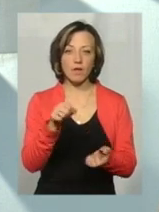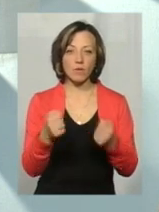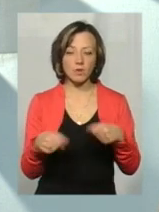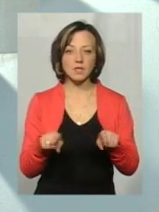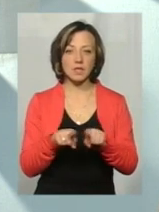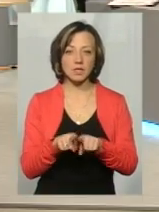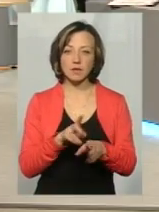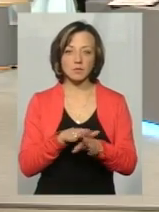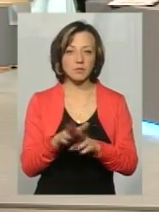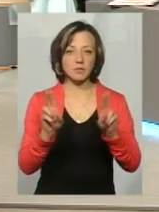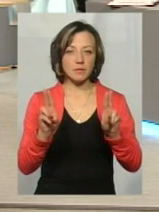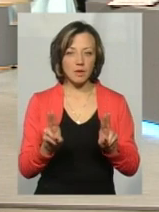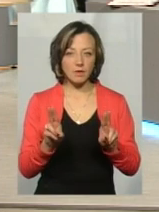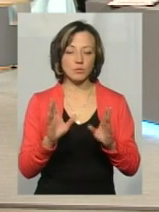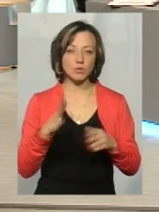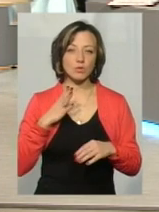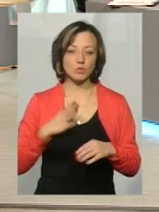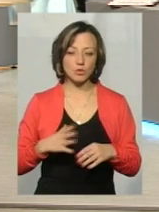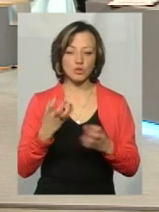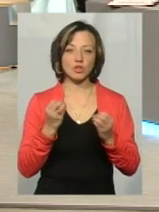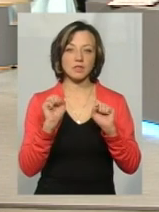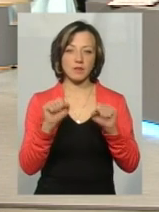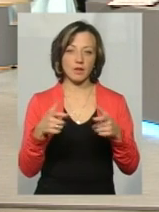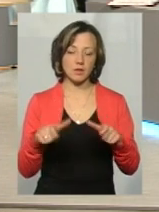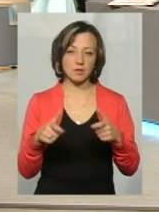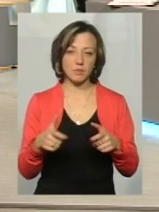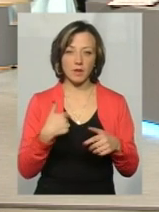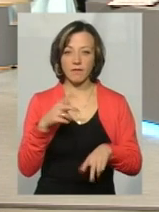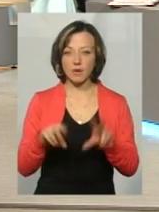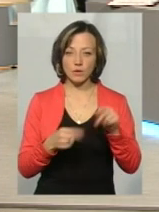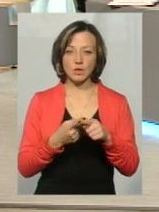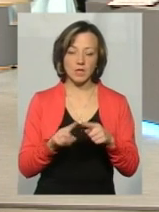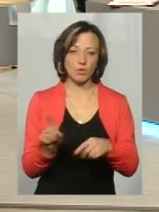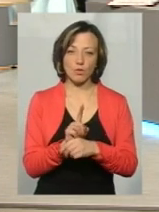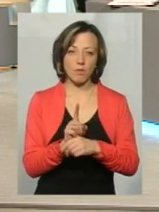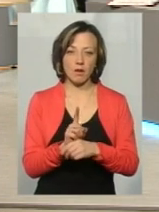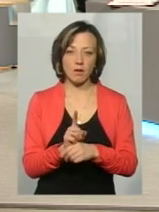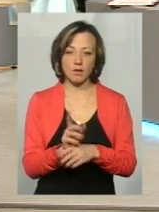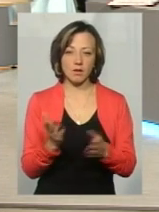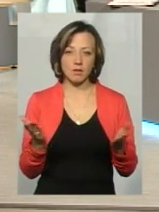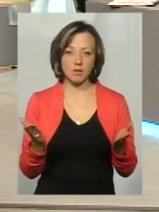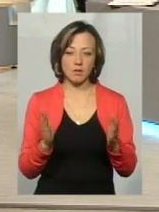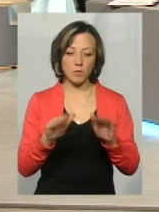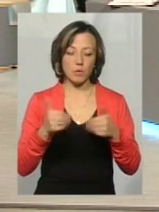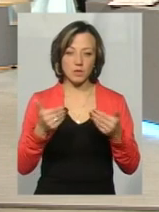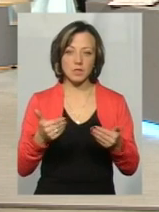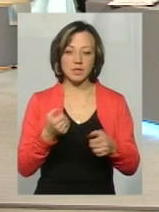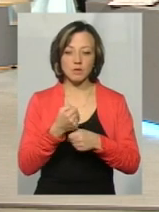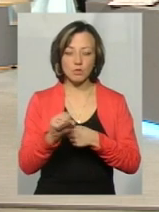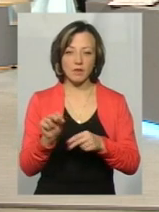ж таки дотримуються правил дорожнього руху і будуть змушені ще раз перездавати. Тому я вважаю, що це нормальна ініціатива, яка змусить